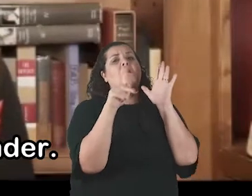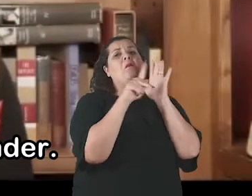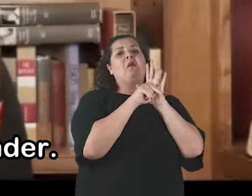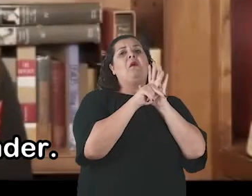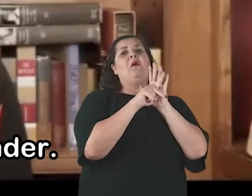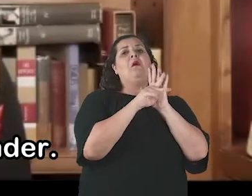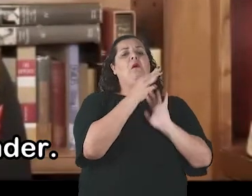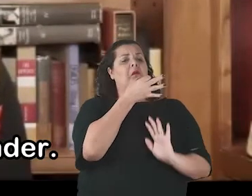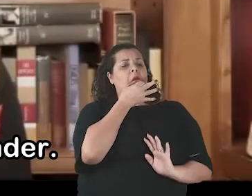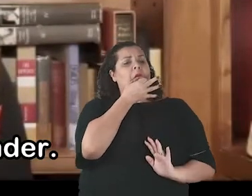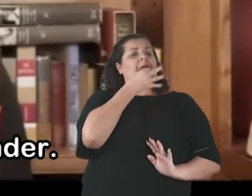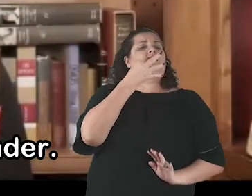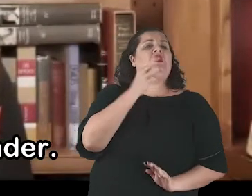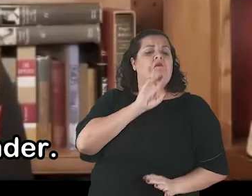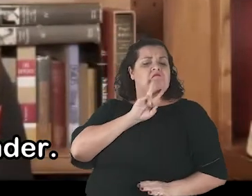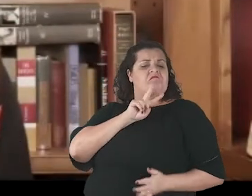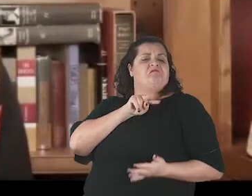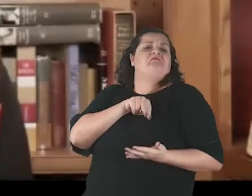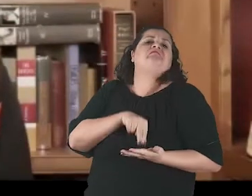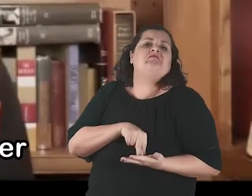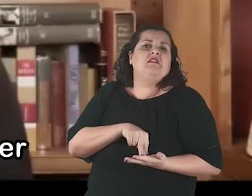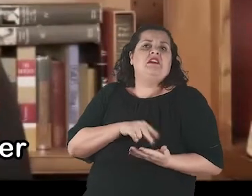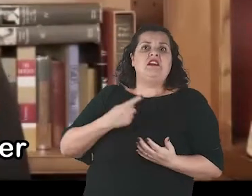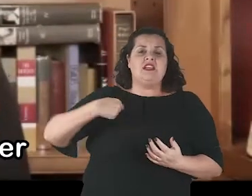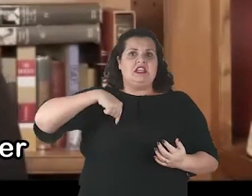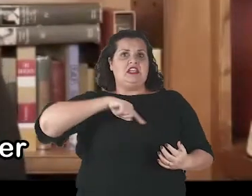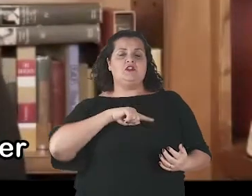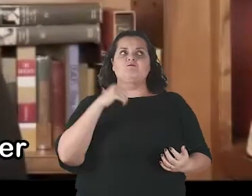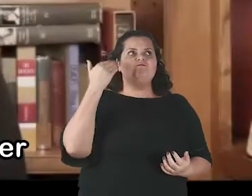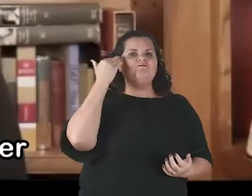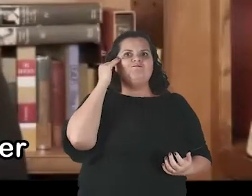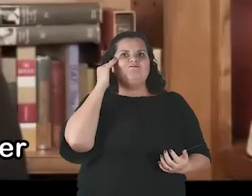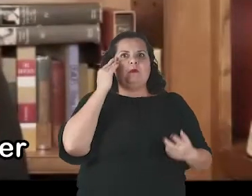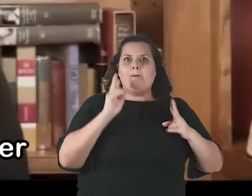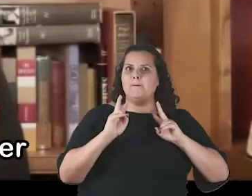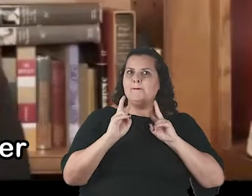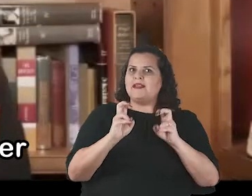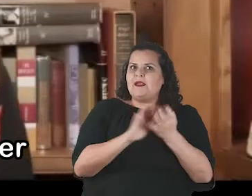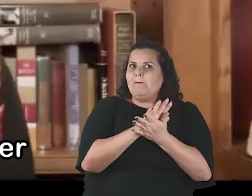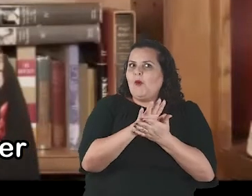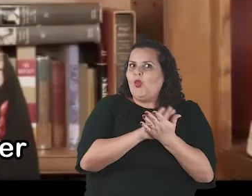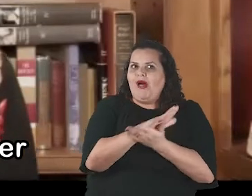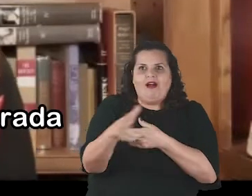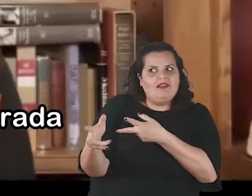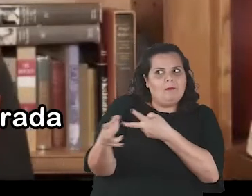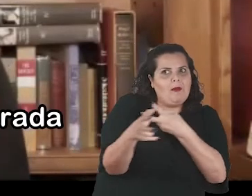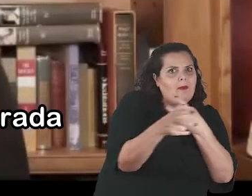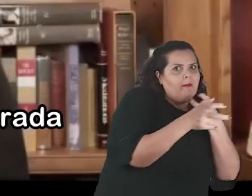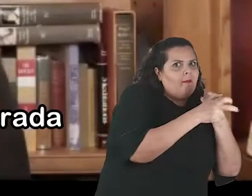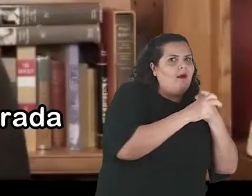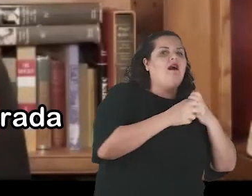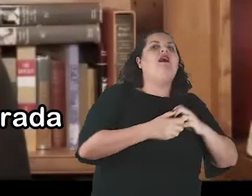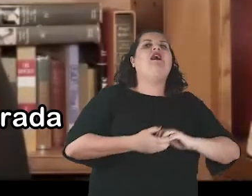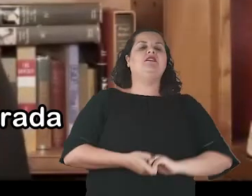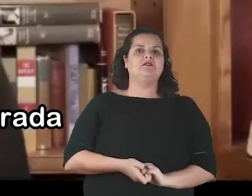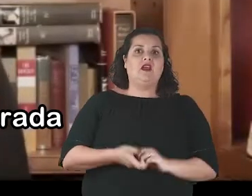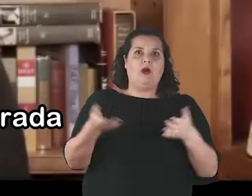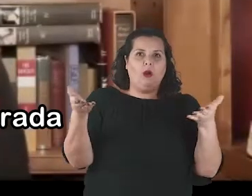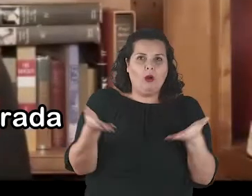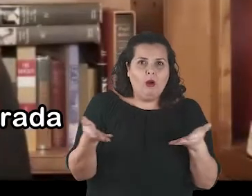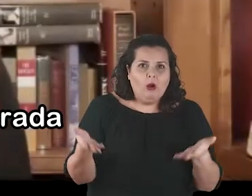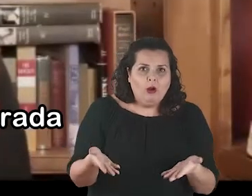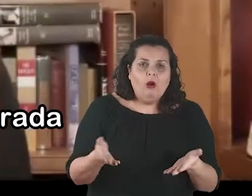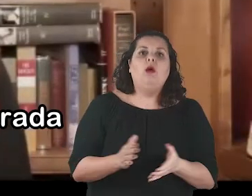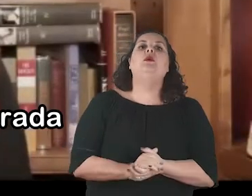and did not understand. And by now it is no exaggeration to say that the web is owned